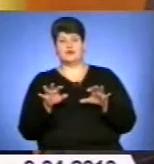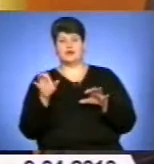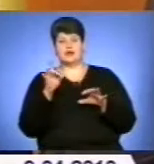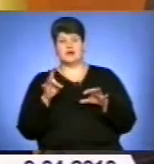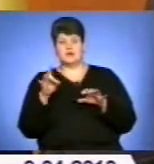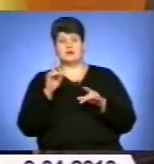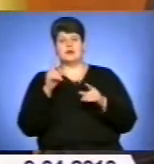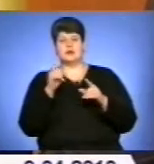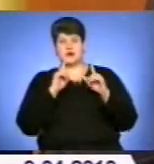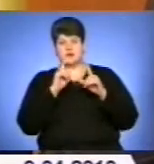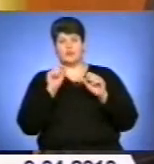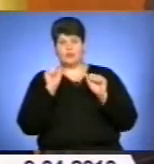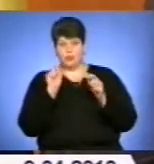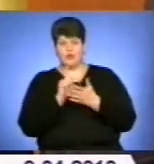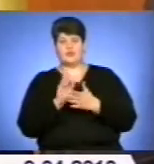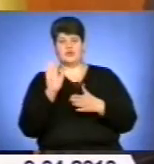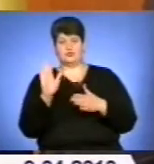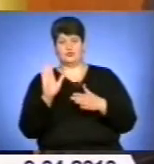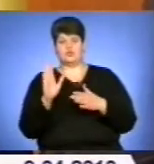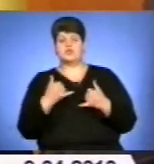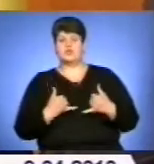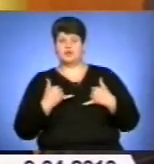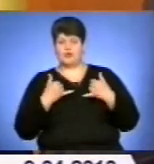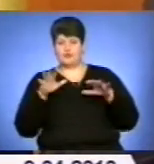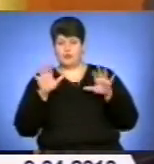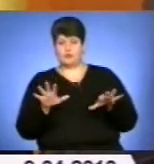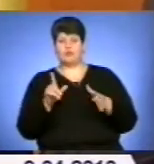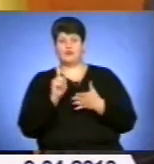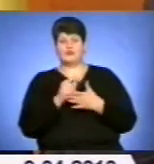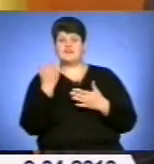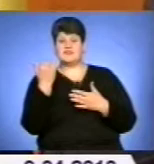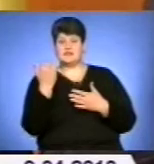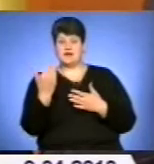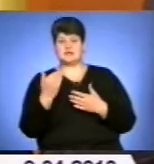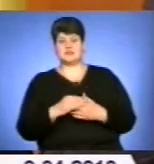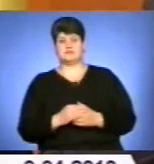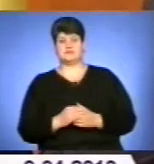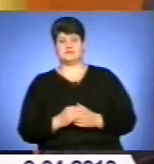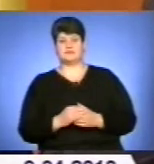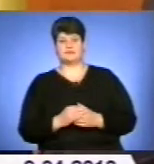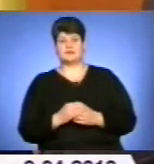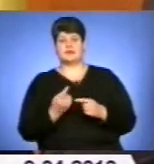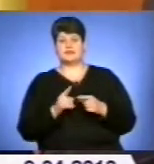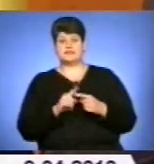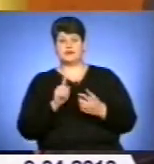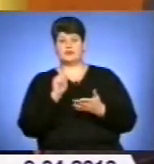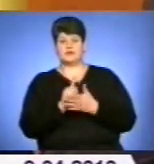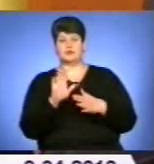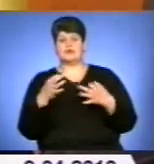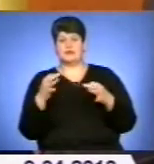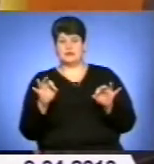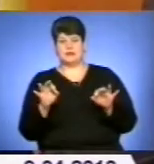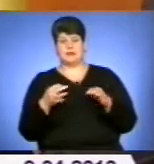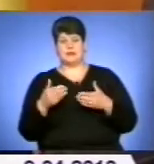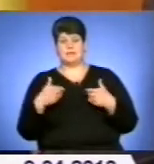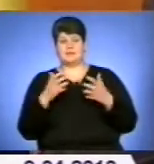ініціатива якраз має шановні голови Рад, хоча більше навіть сьогодні від вас. Це має бути демократичний підхід,